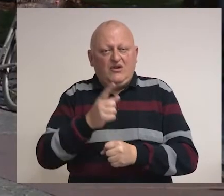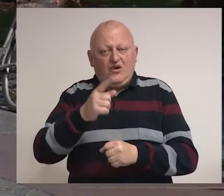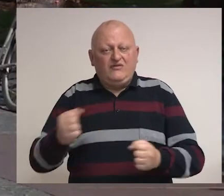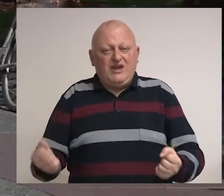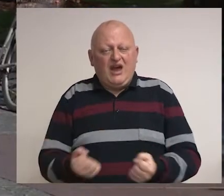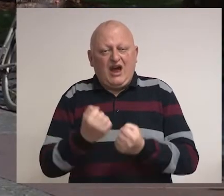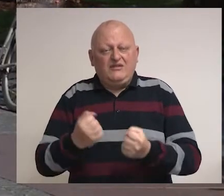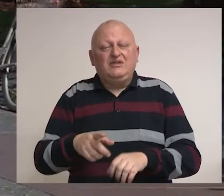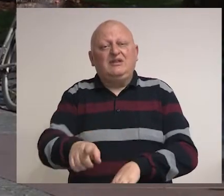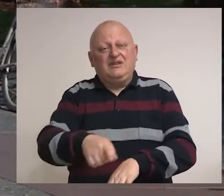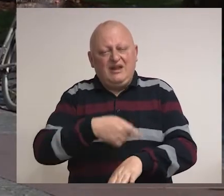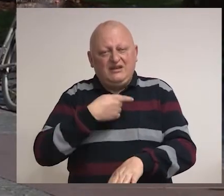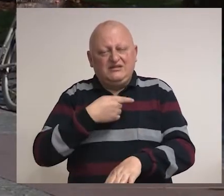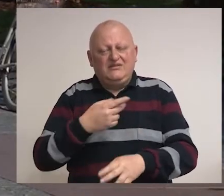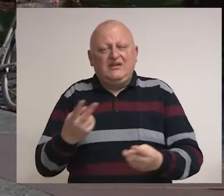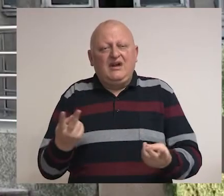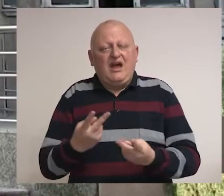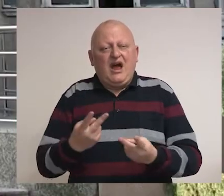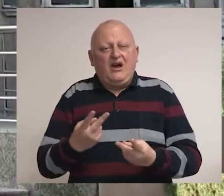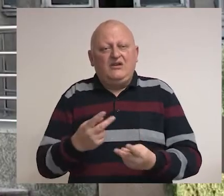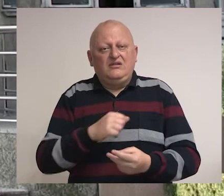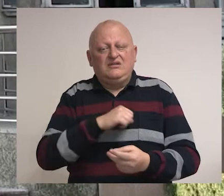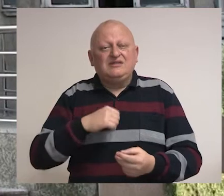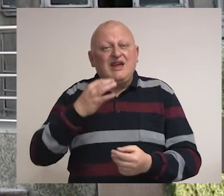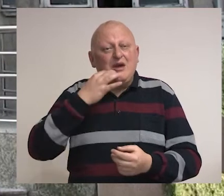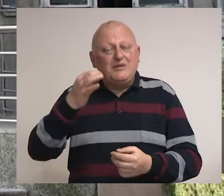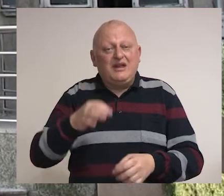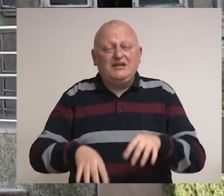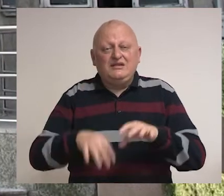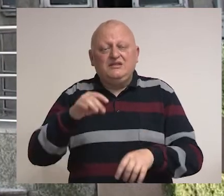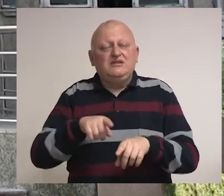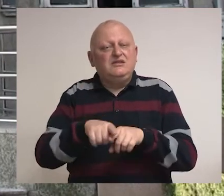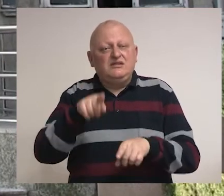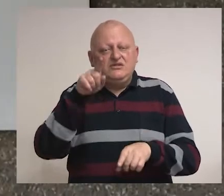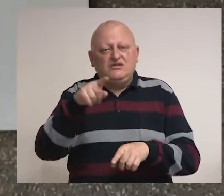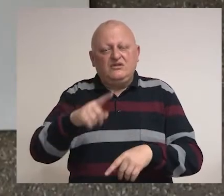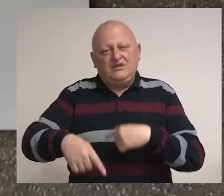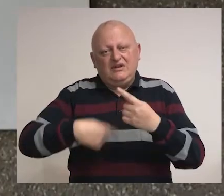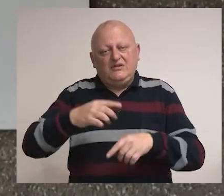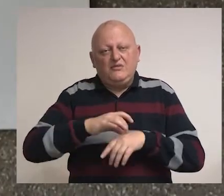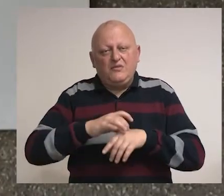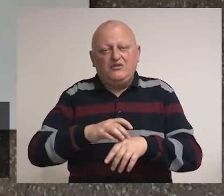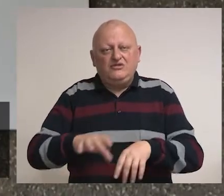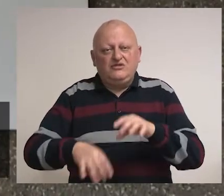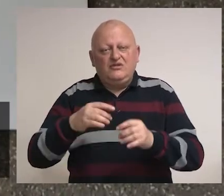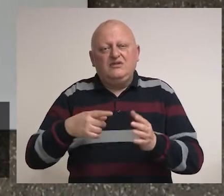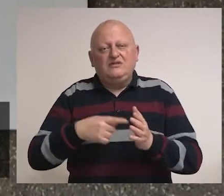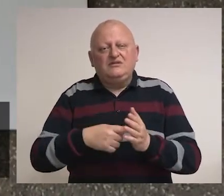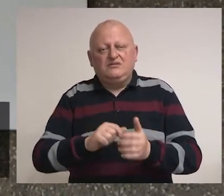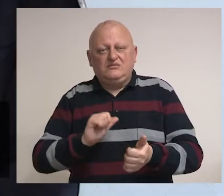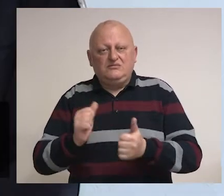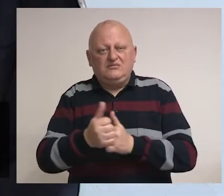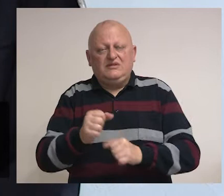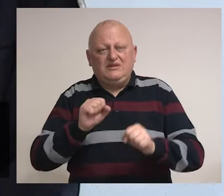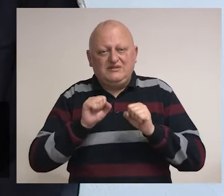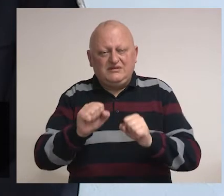Ovakve aktivnosti ćemo nastaviti kako na sam dan izbora, tako i nakon provođenja izbora. U cilju prevencije,